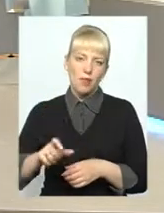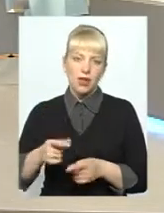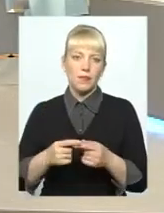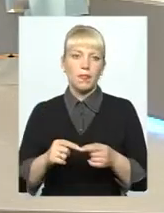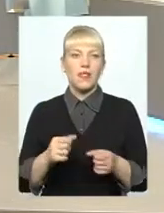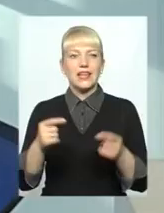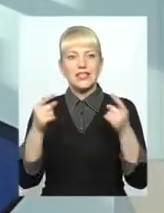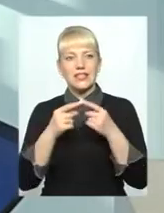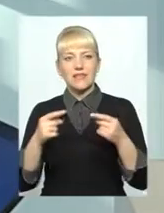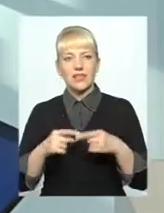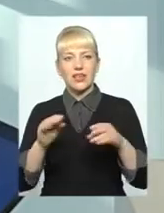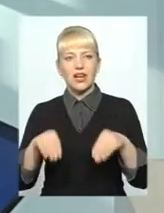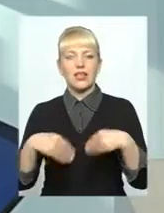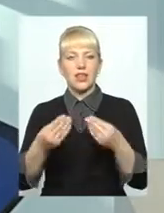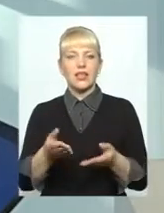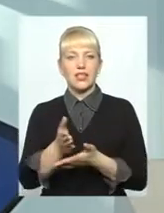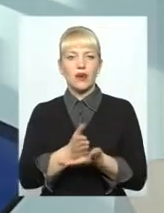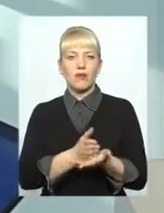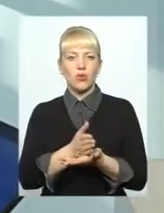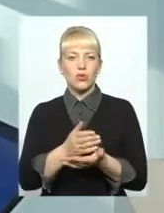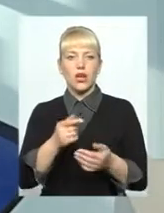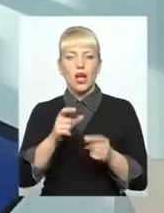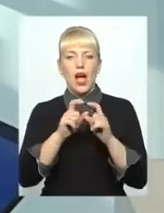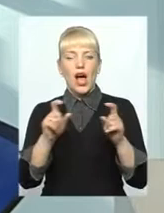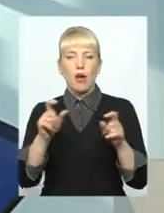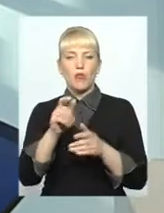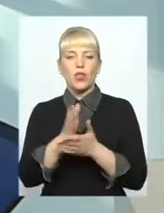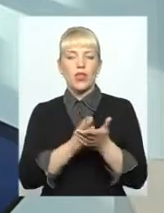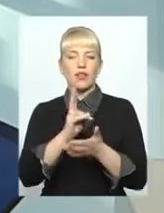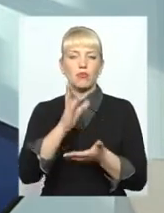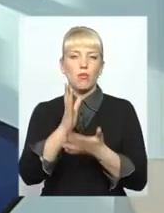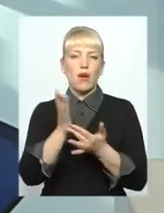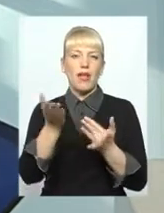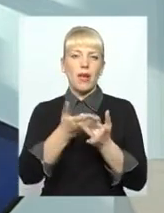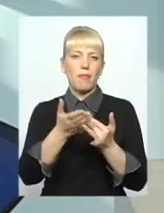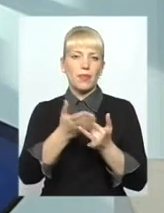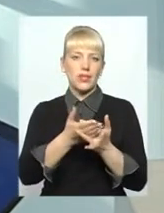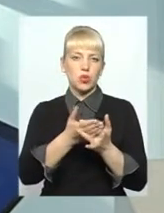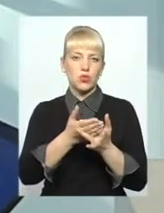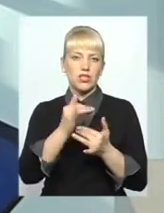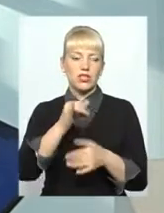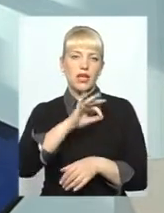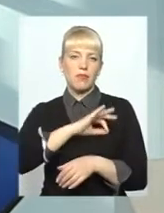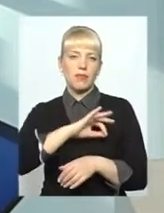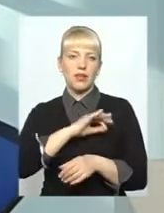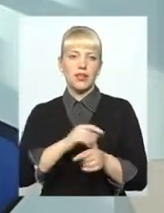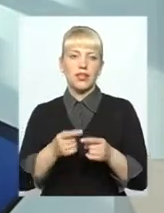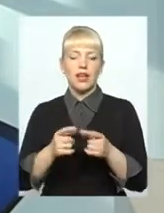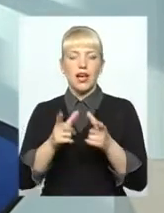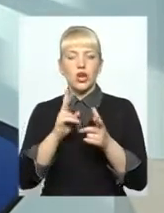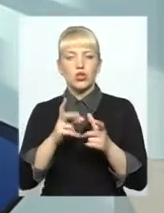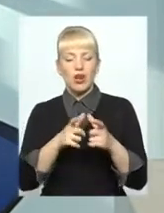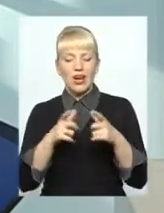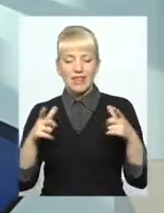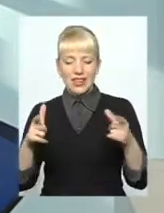звірка і надання послуг абонентам, які мають пільги та субсидії, друг та розноска квітанців. Тобто це